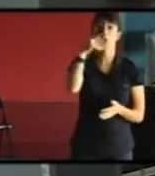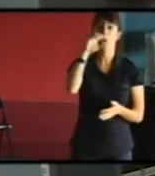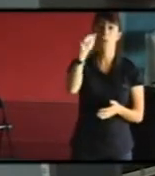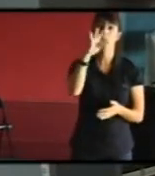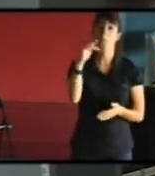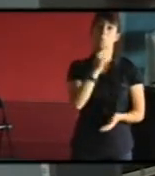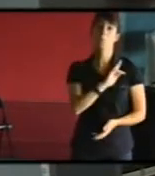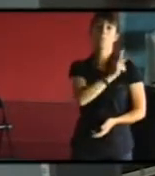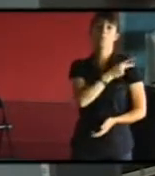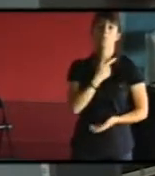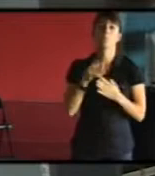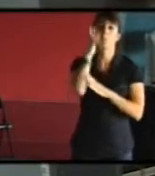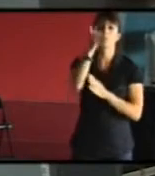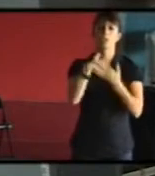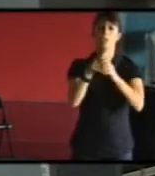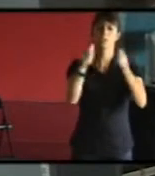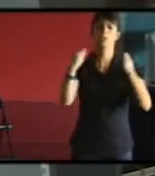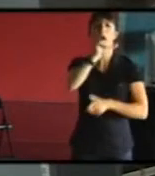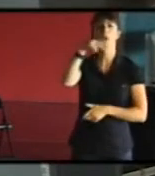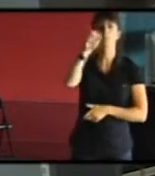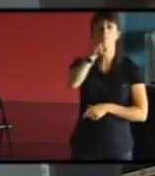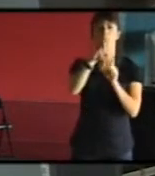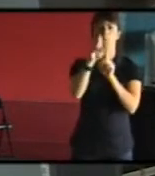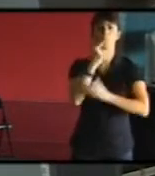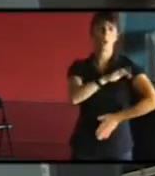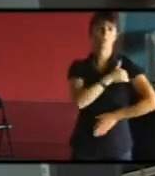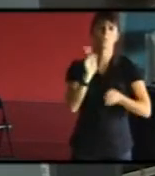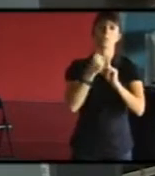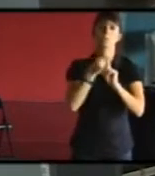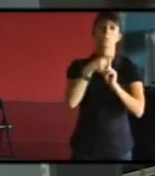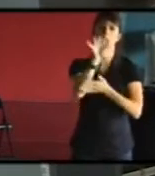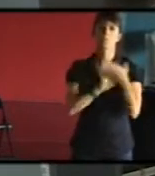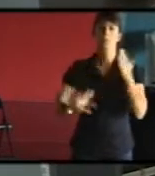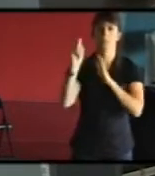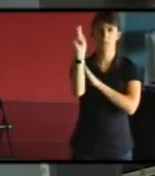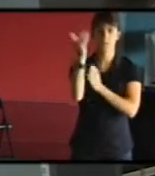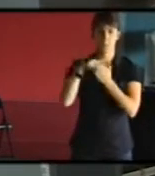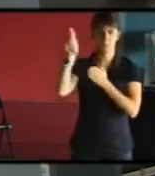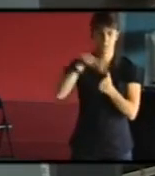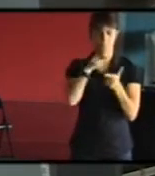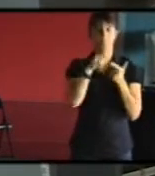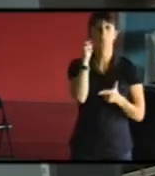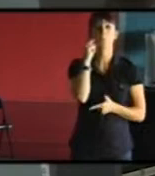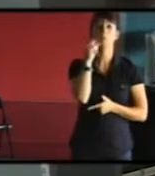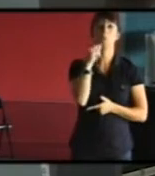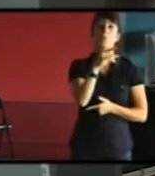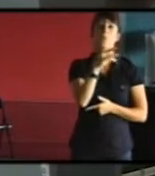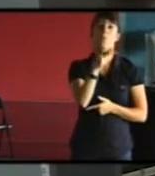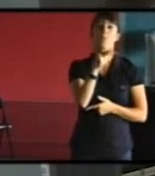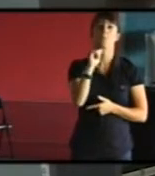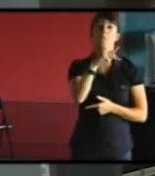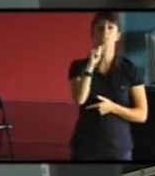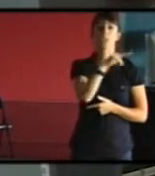à La Pur, l'atelier parisien d'urbanisme. Monsieur Fischer Ratt, est chef